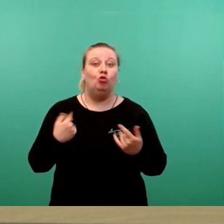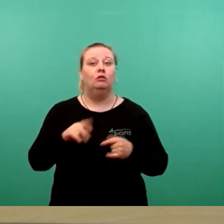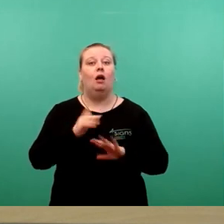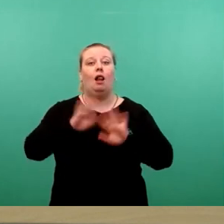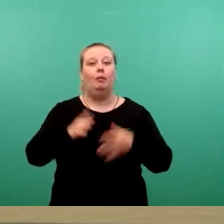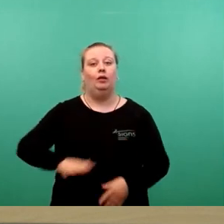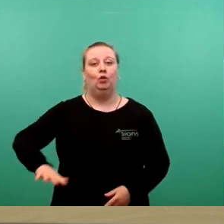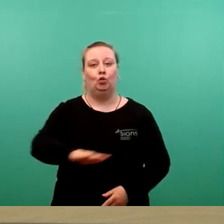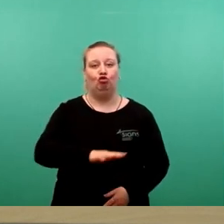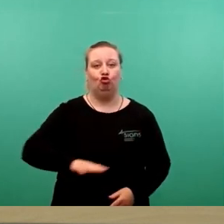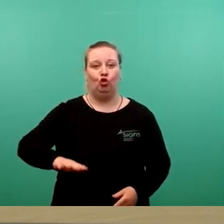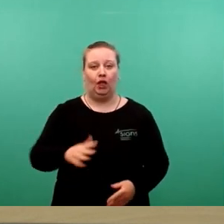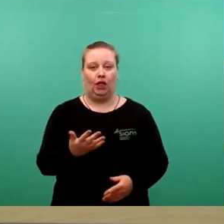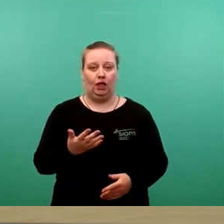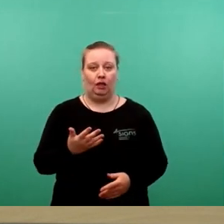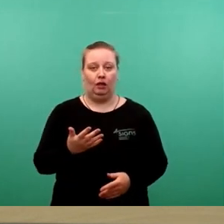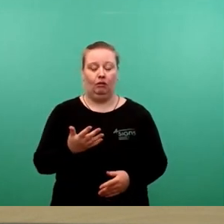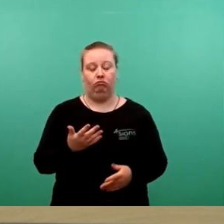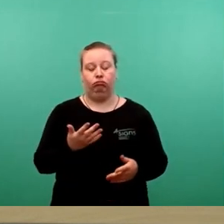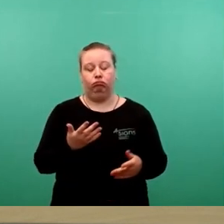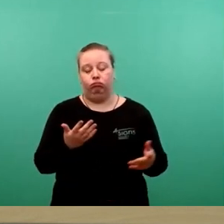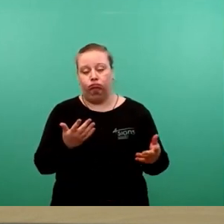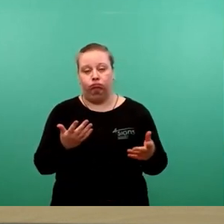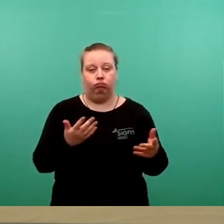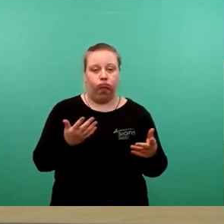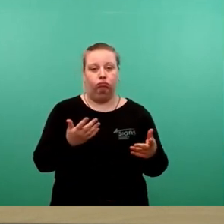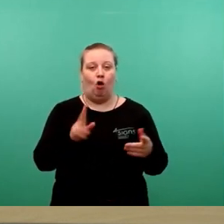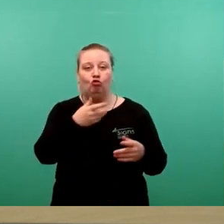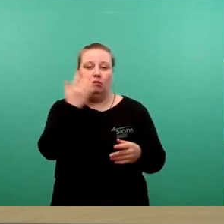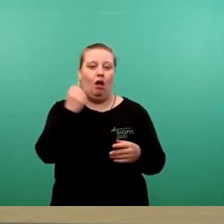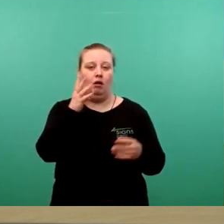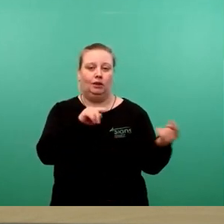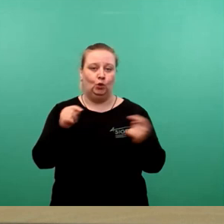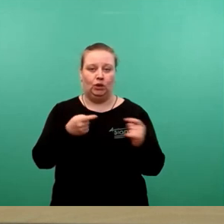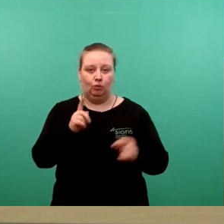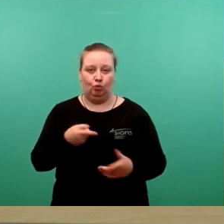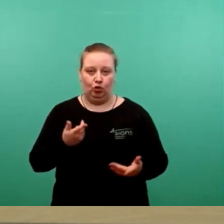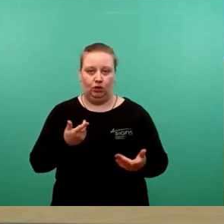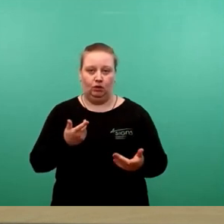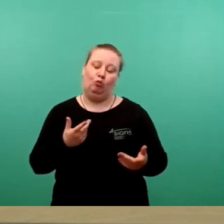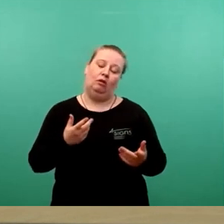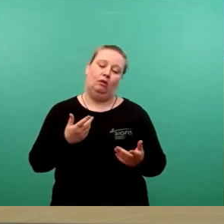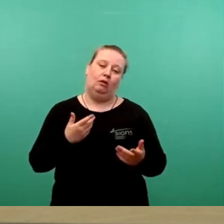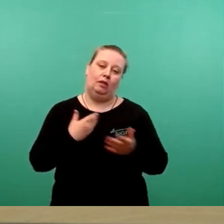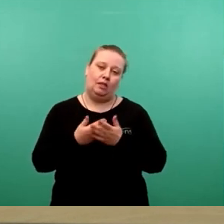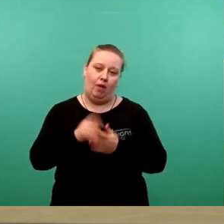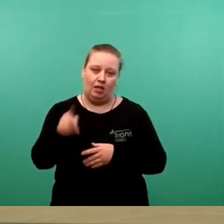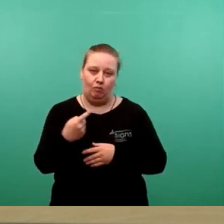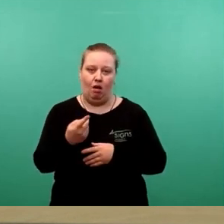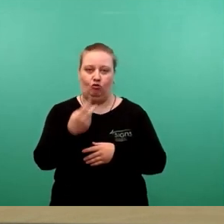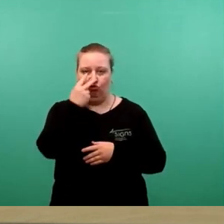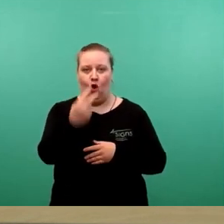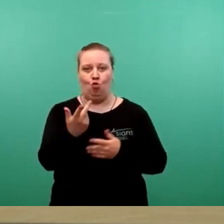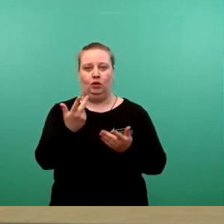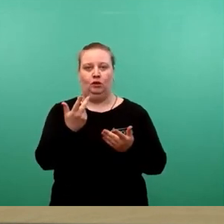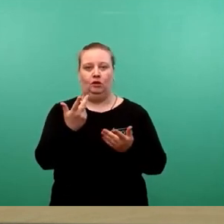angeht, das gilt es miteinander zu diskutieren. Da sollten wir zunächst erstmal dafür sorgen, dass das